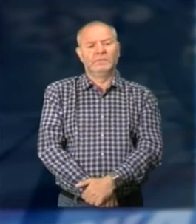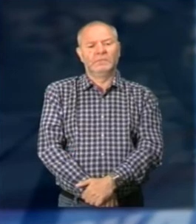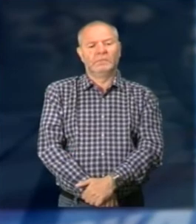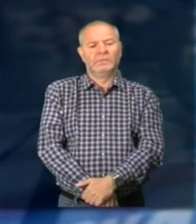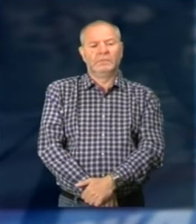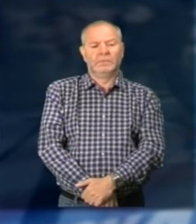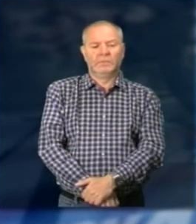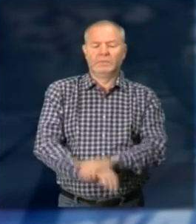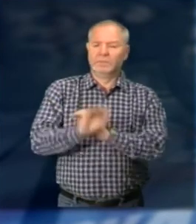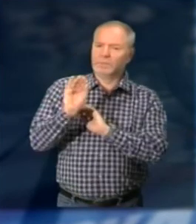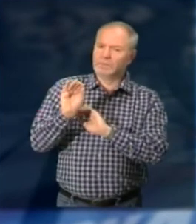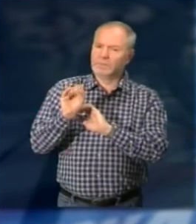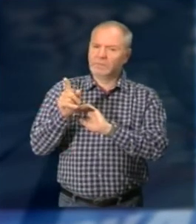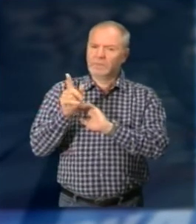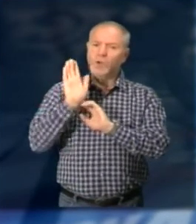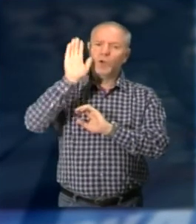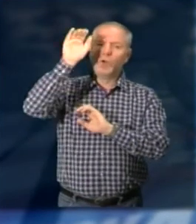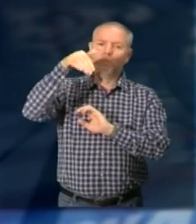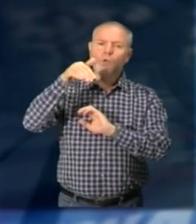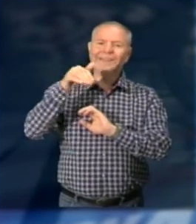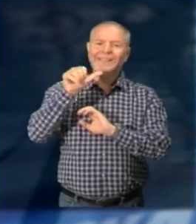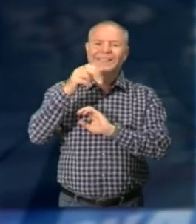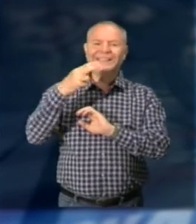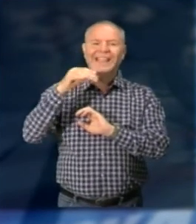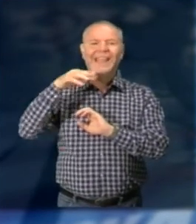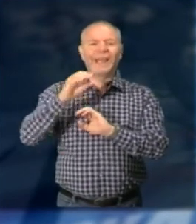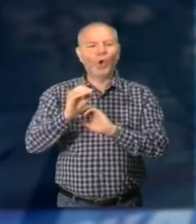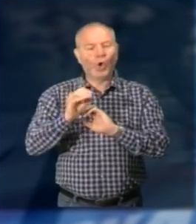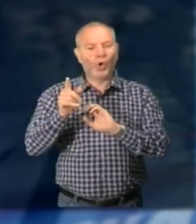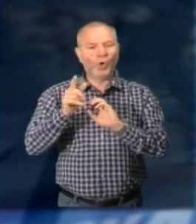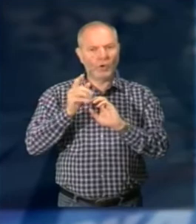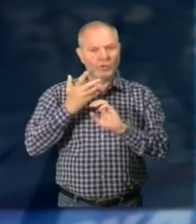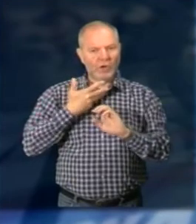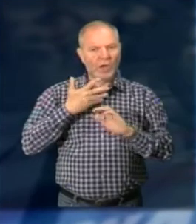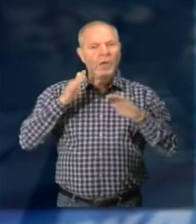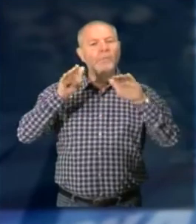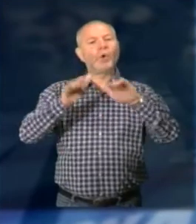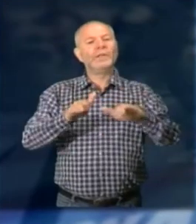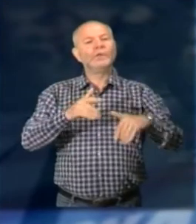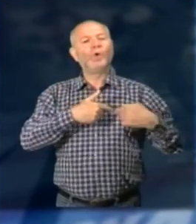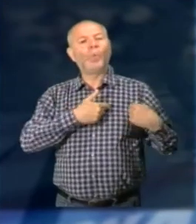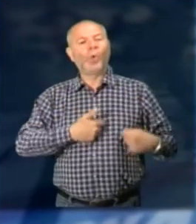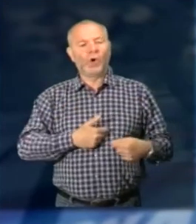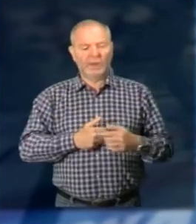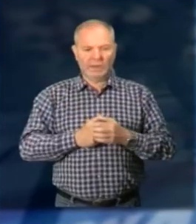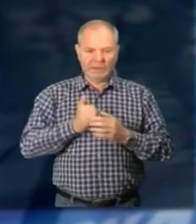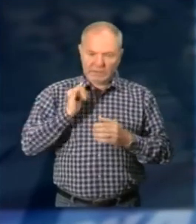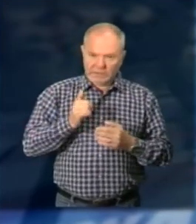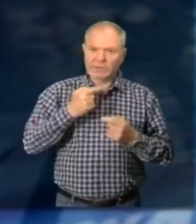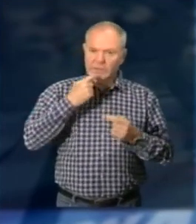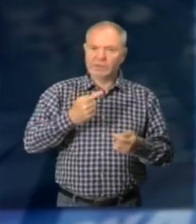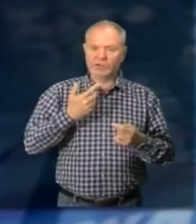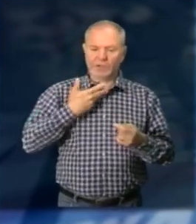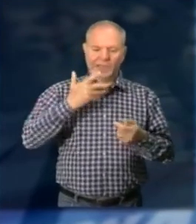Anche Montescheno è un comune cardioprotetto Sì, finalmente sì Questo grazie alla collaborazione tra ASL, l